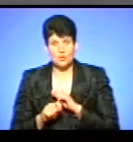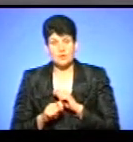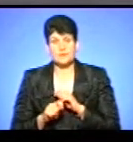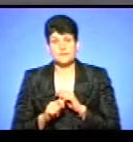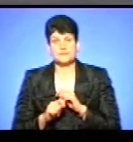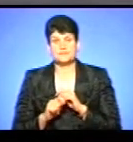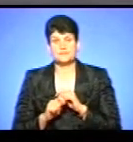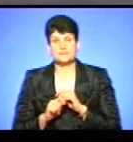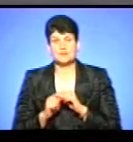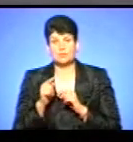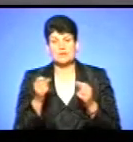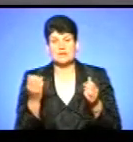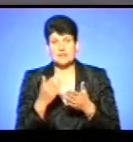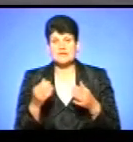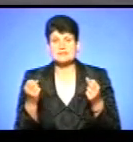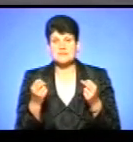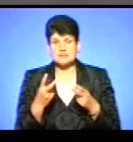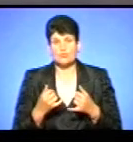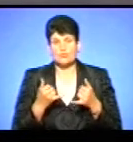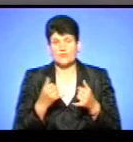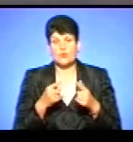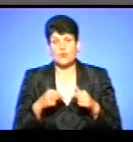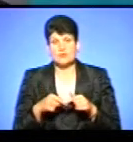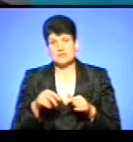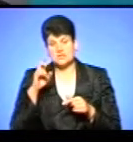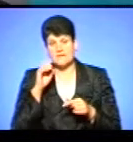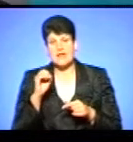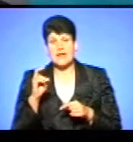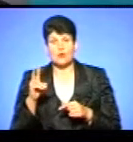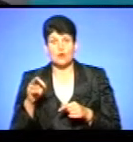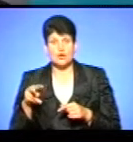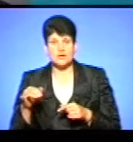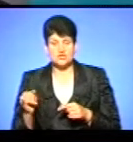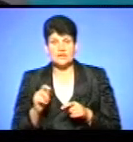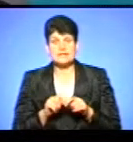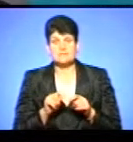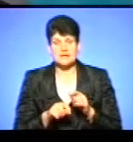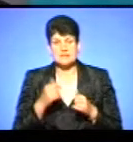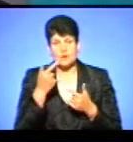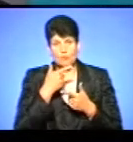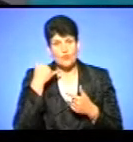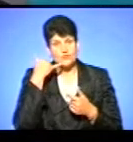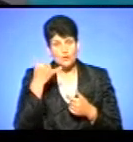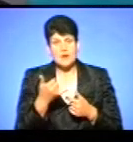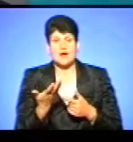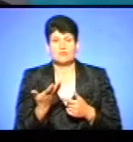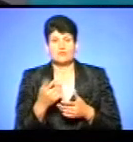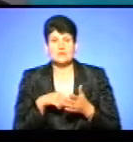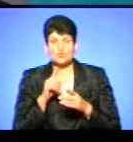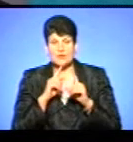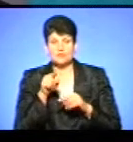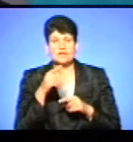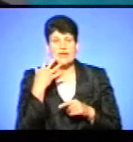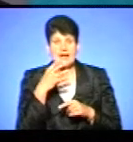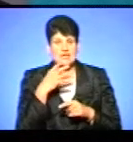є спеціально повноважний орган Державної екологічної інспекції. Тобто, повідомляють напряму до міської ради, в них є гаряча лінія, в них є